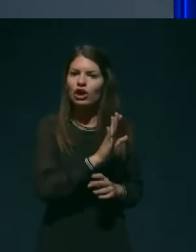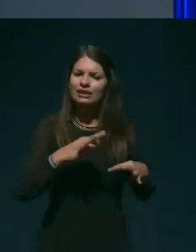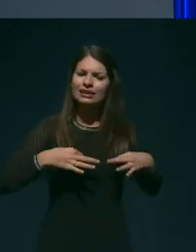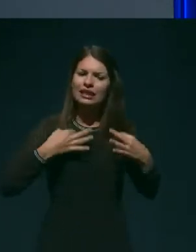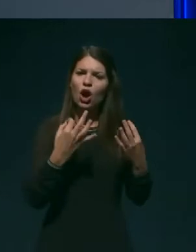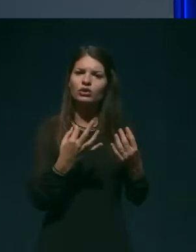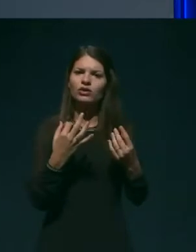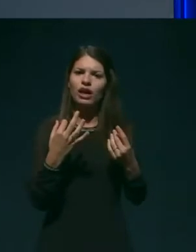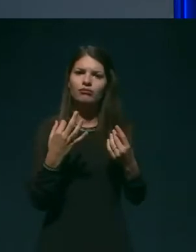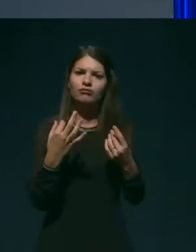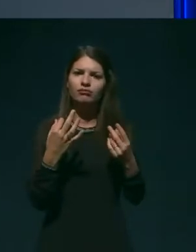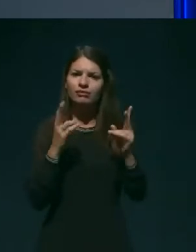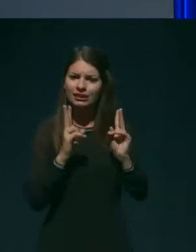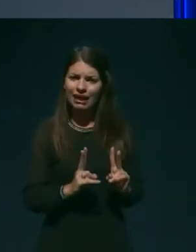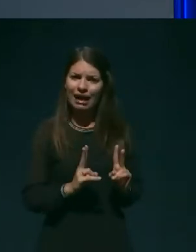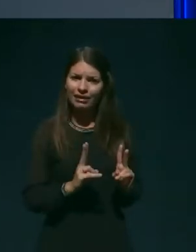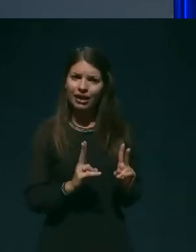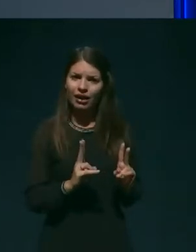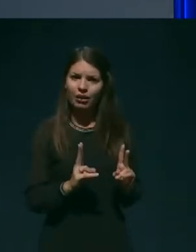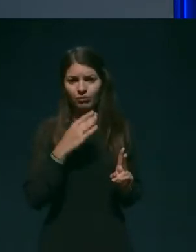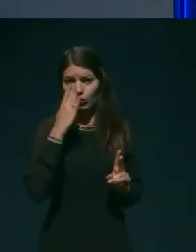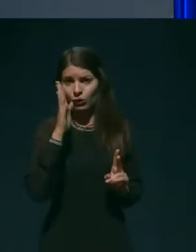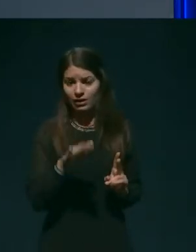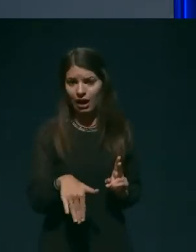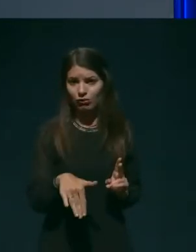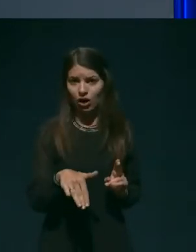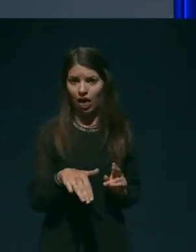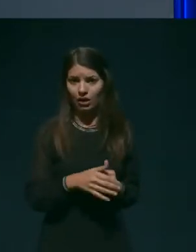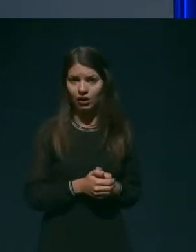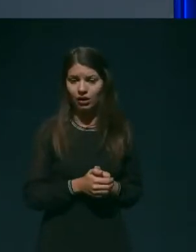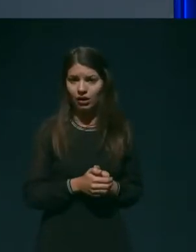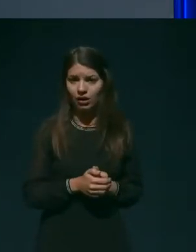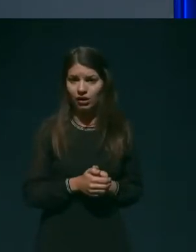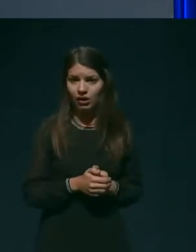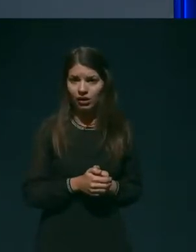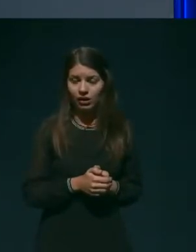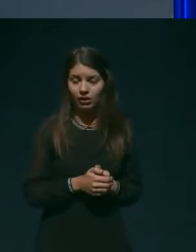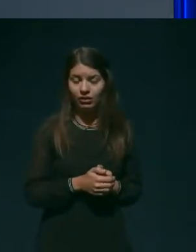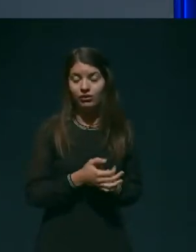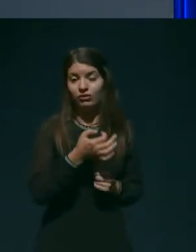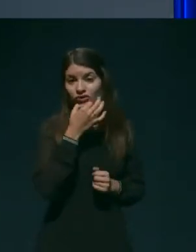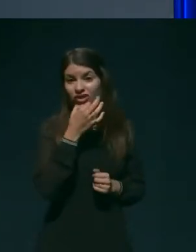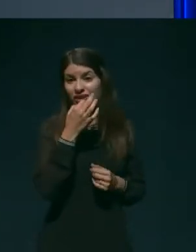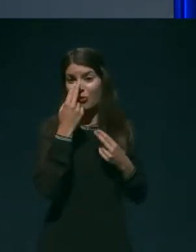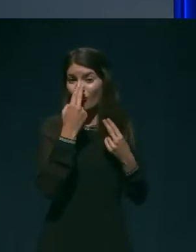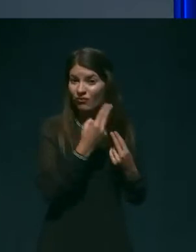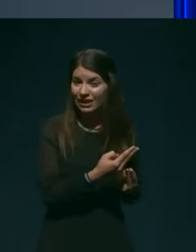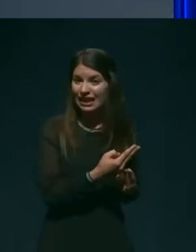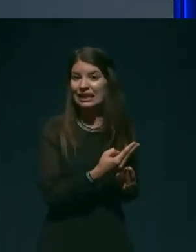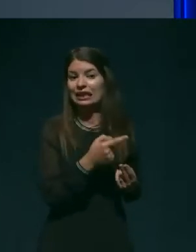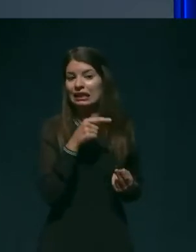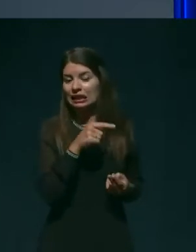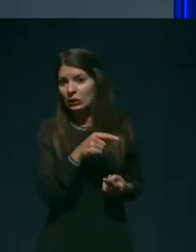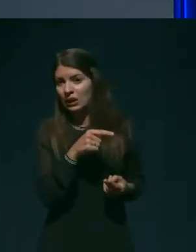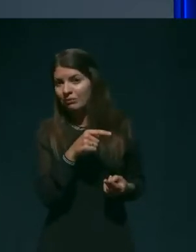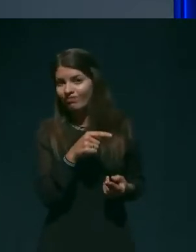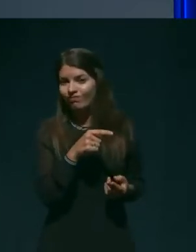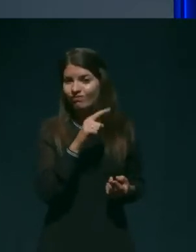pacijentov oziroma oskrbovancev v tem domu poslabšalo, do takšne mere, da je bilo vprašanje ali